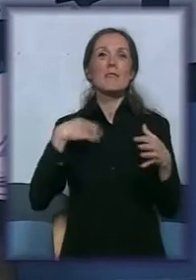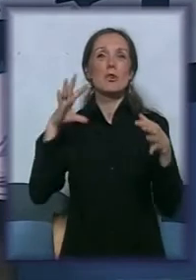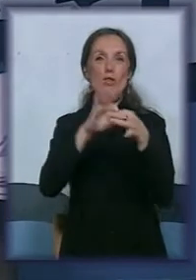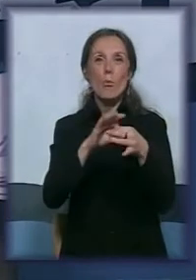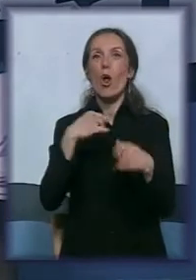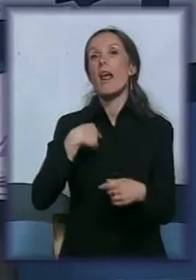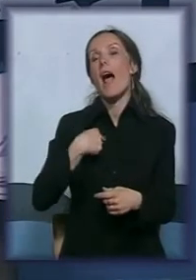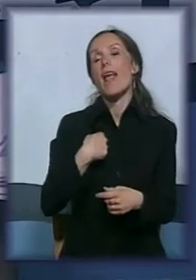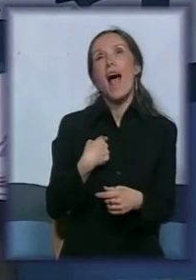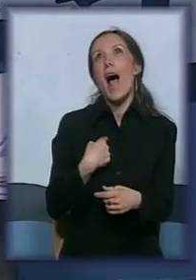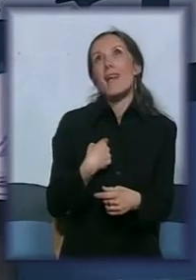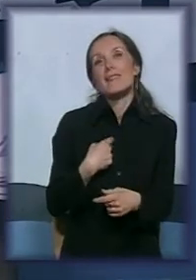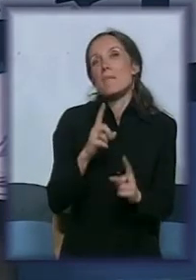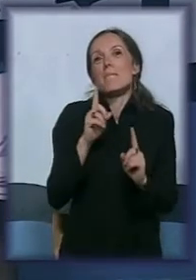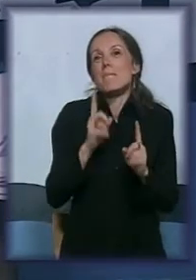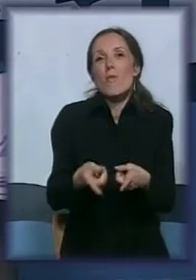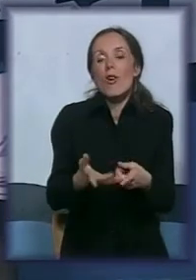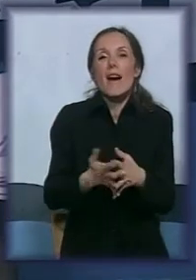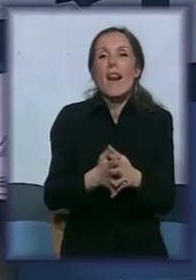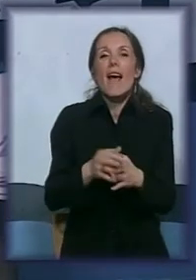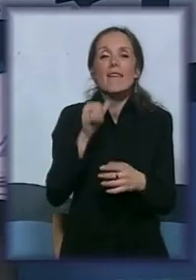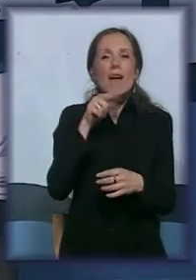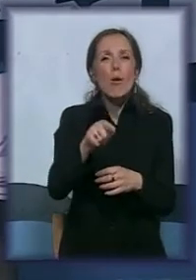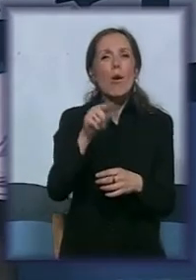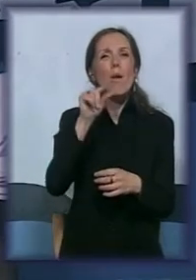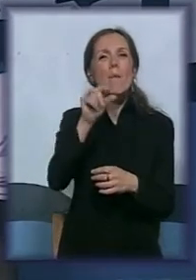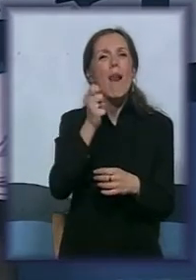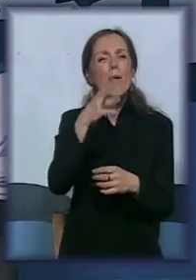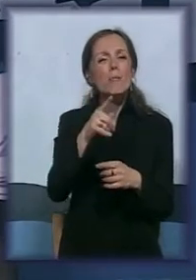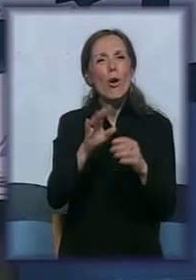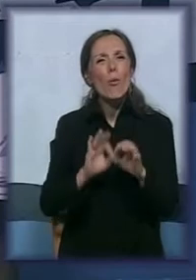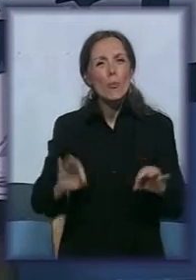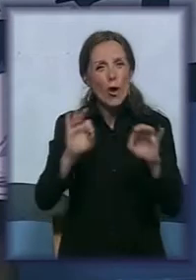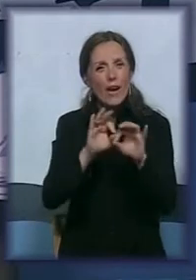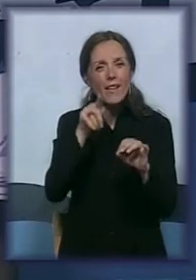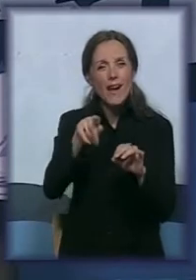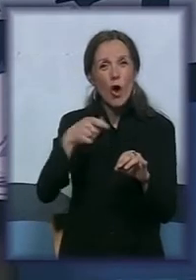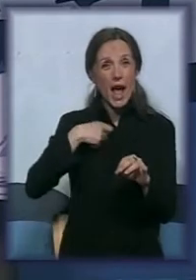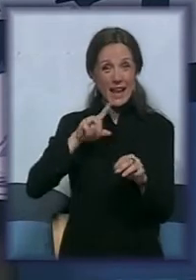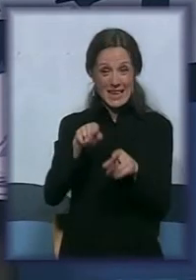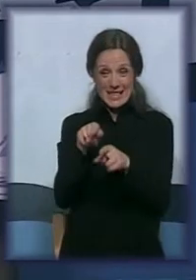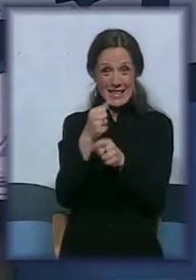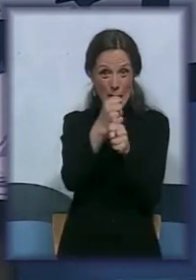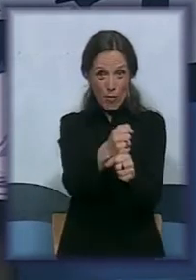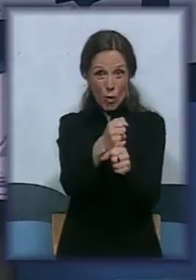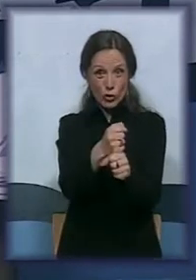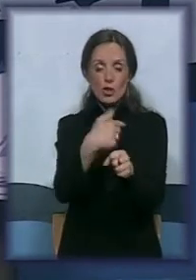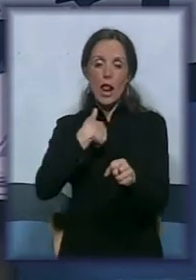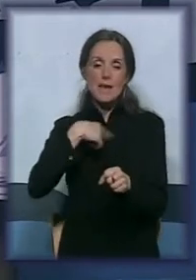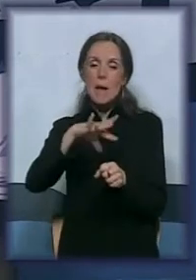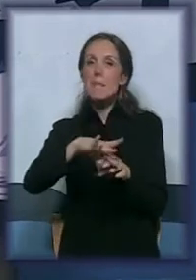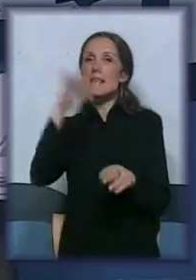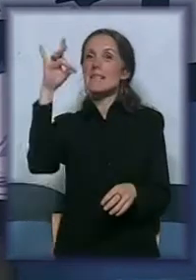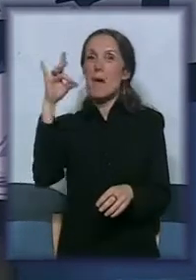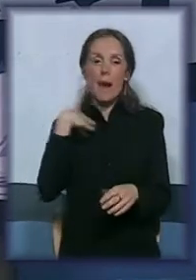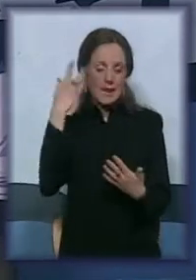ja nisam mogla da odolim i nisam mogla da u onom malom broju projekata koje agencija zapravo i podržala, izaberem koju